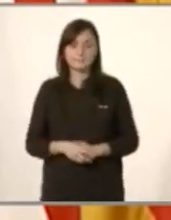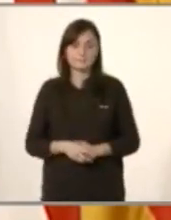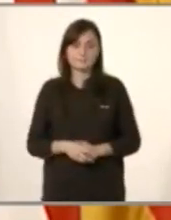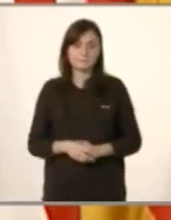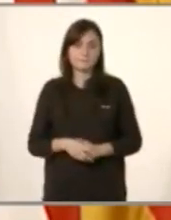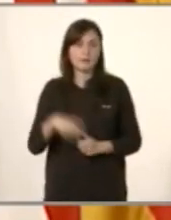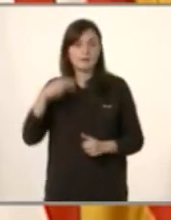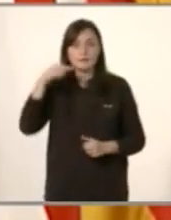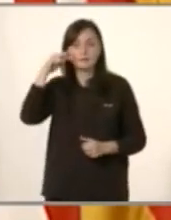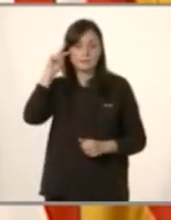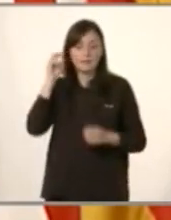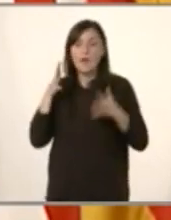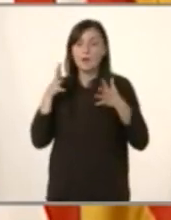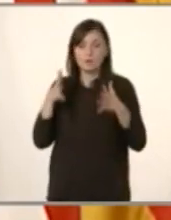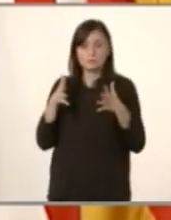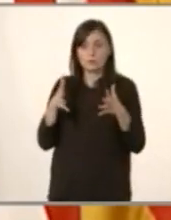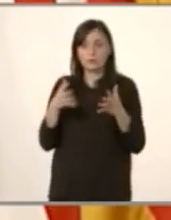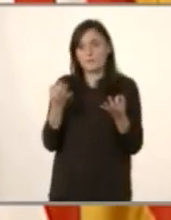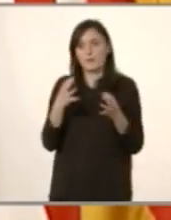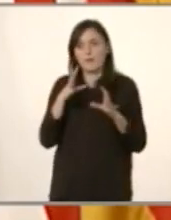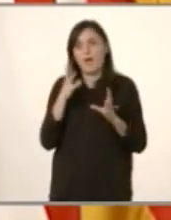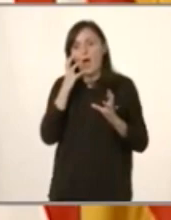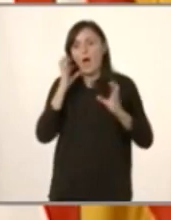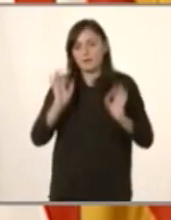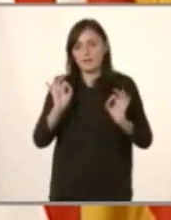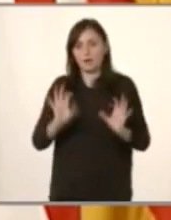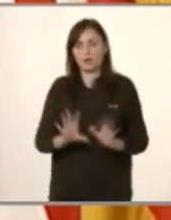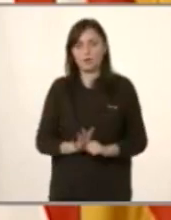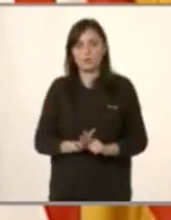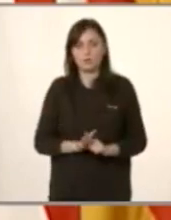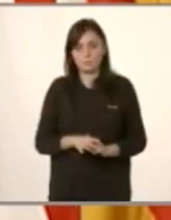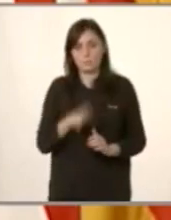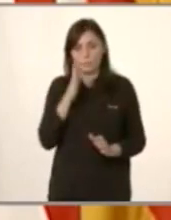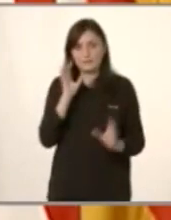Entonces, prenguen-se les recomanacions com a algo serio, perquè és molt serio.